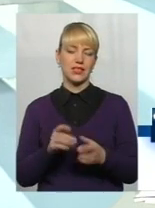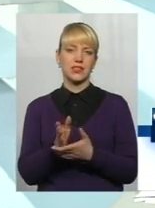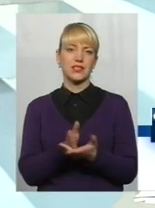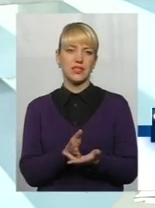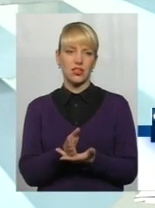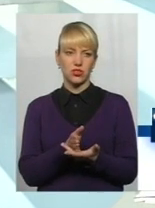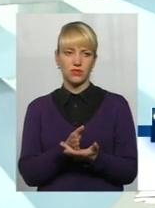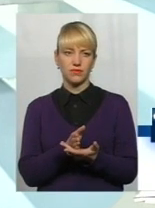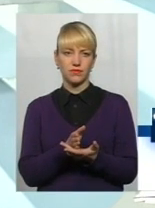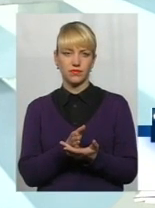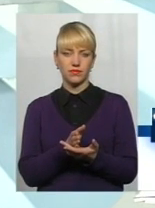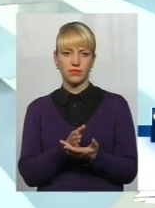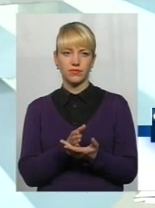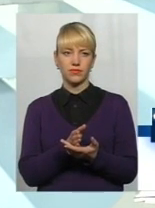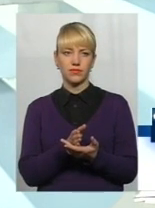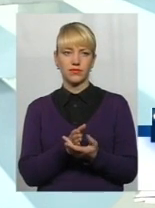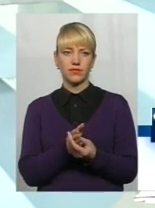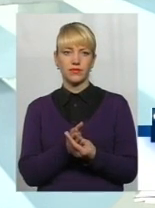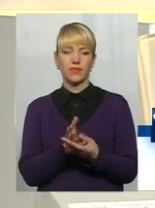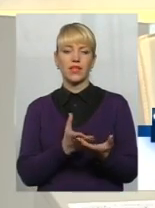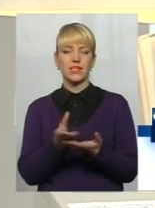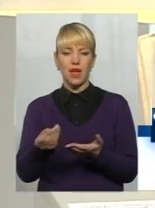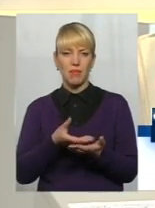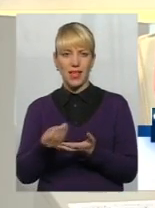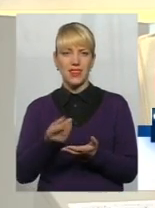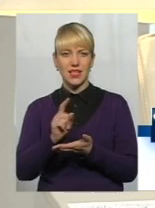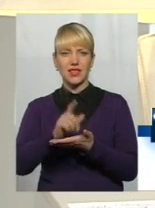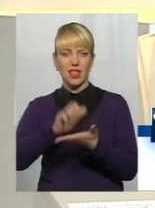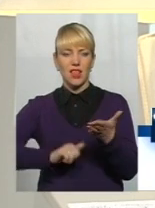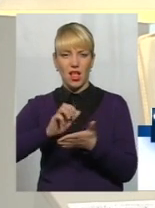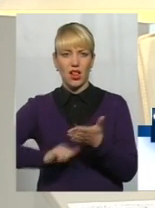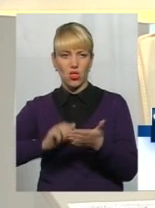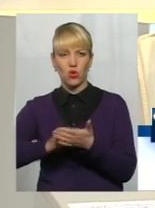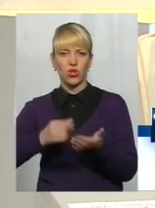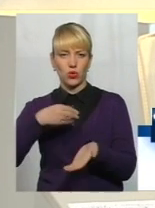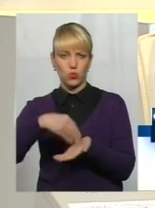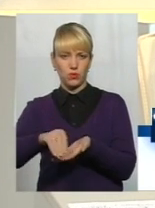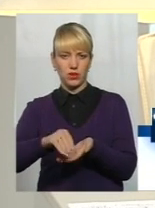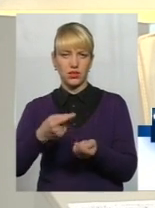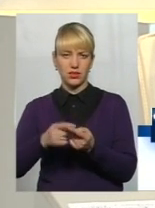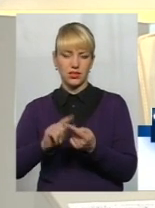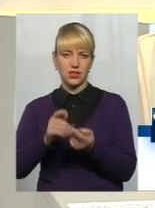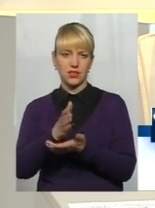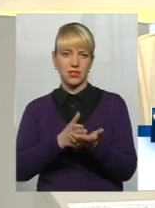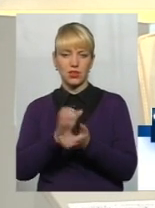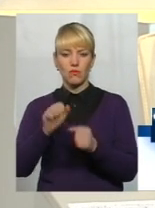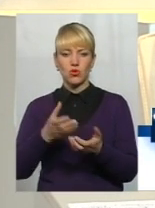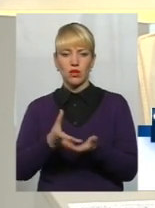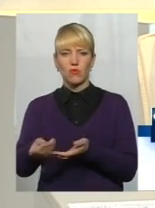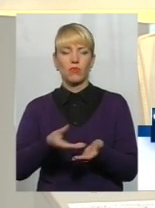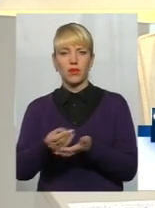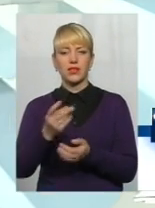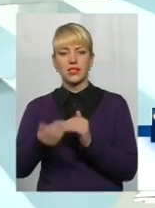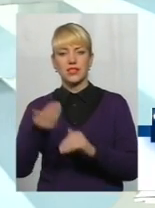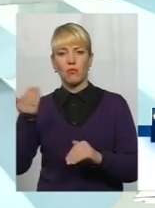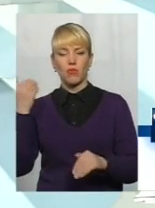заплатити внески, прийти в пенсійний фонд. Можна проплатити за